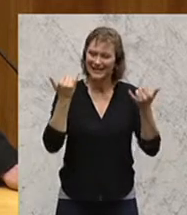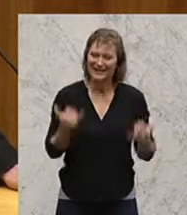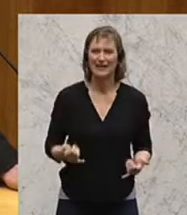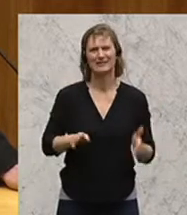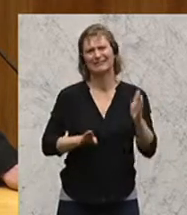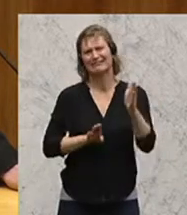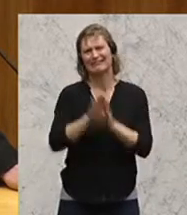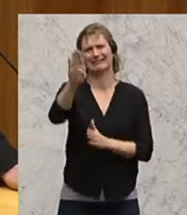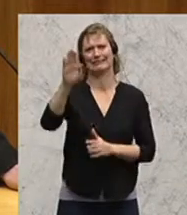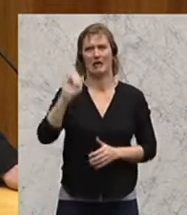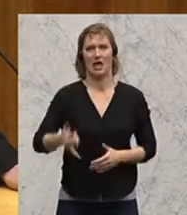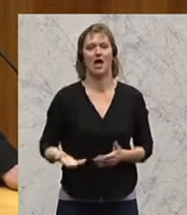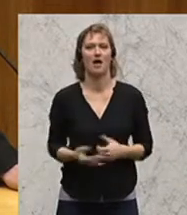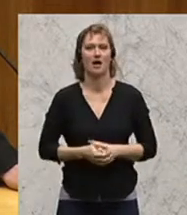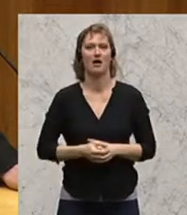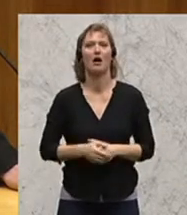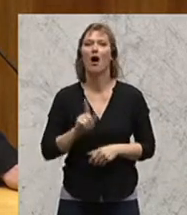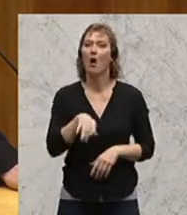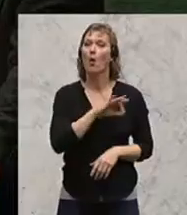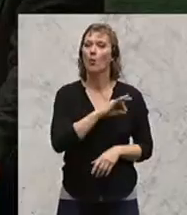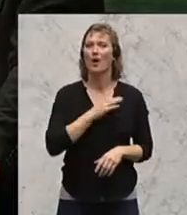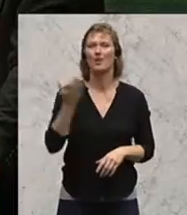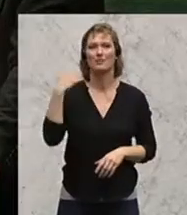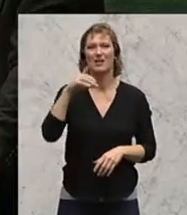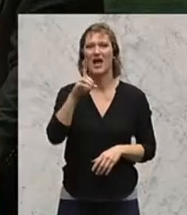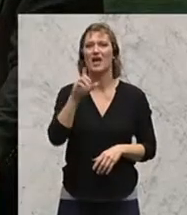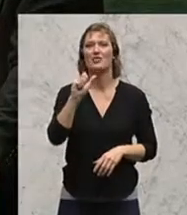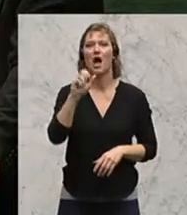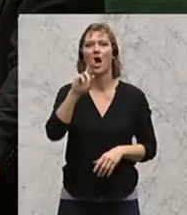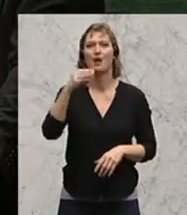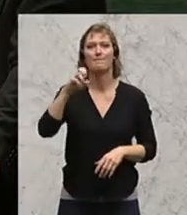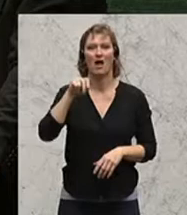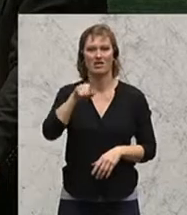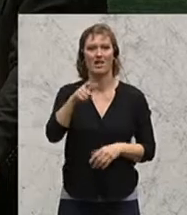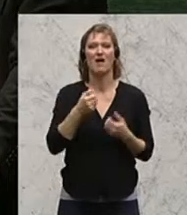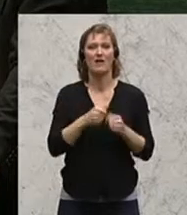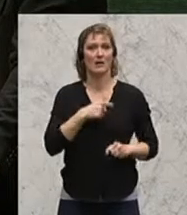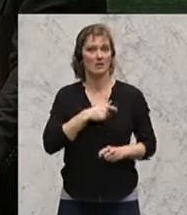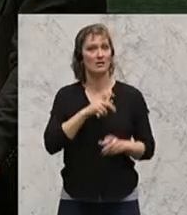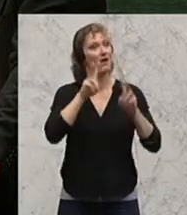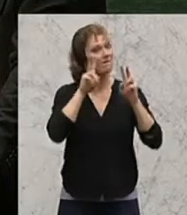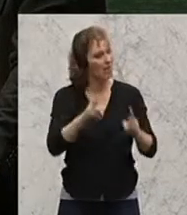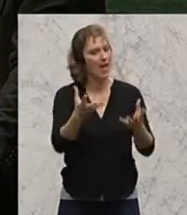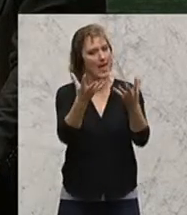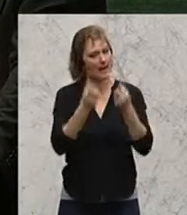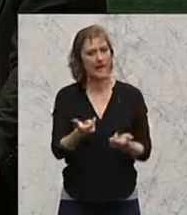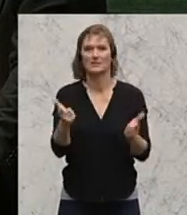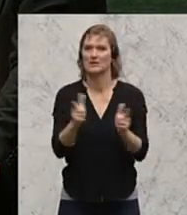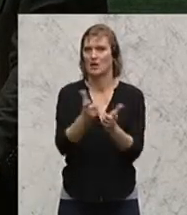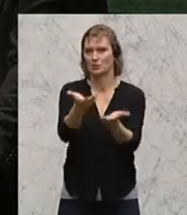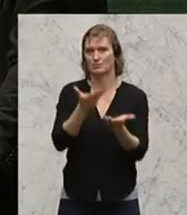was werden. Wie auch der Kollege Dahmann von den Freiheitlichen alles getan hat, dass wir zu einem Ergebnis kommen.